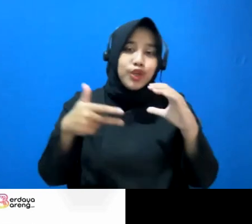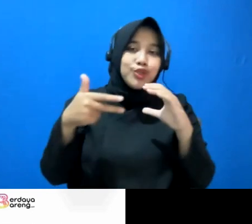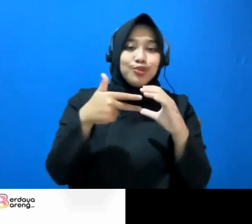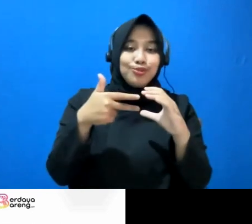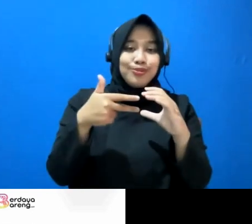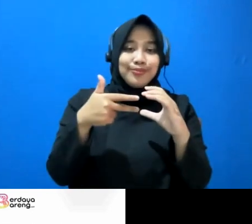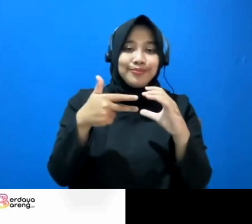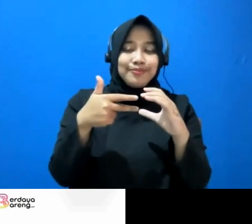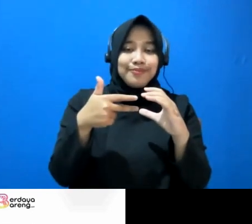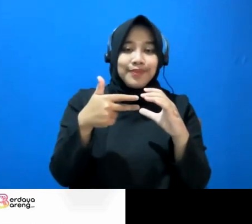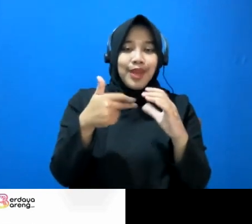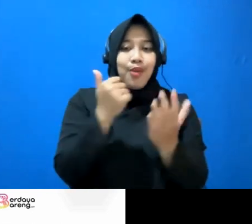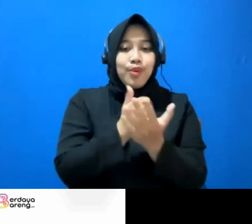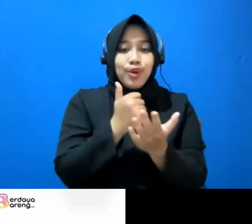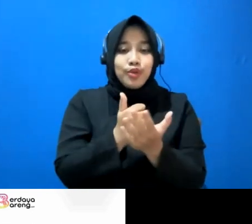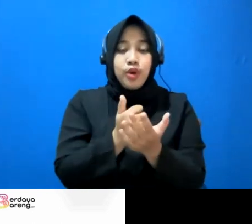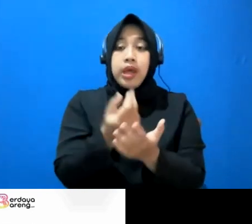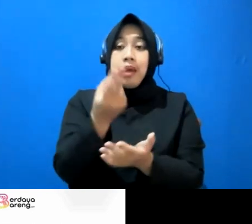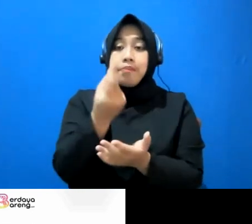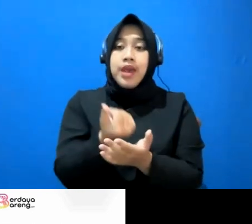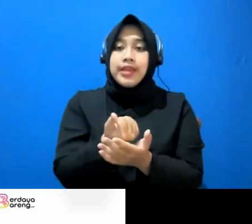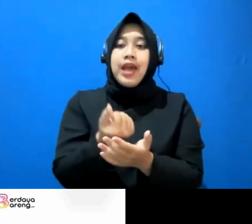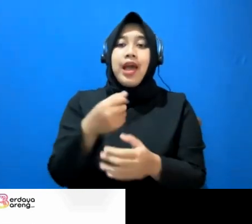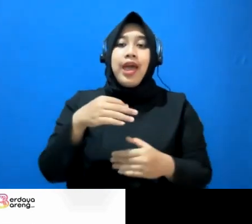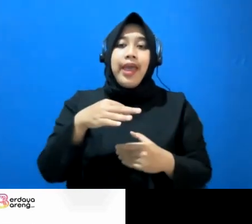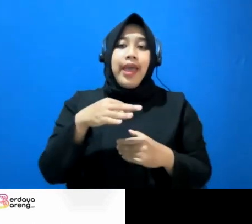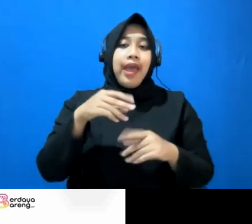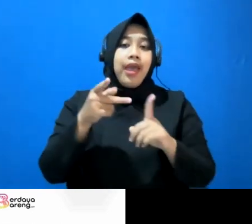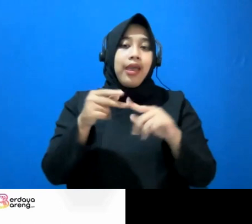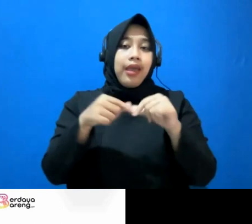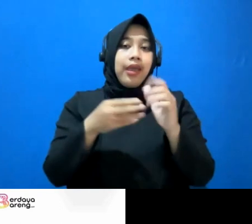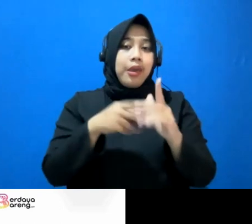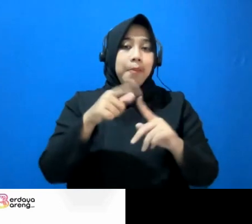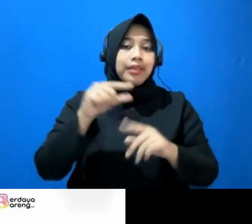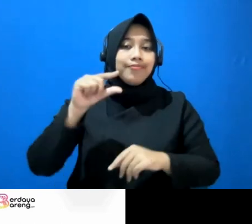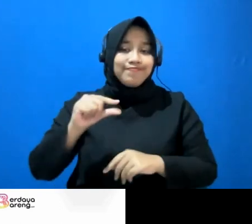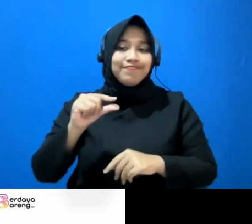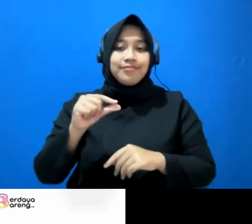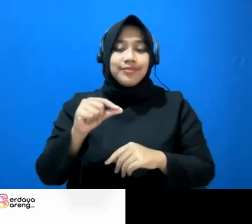-meeting dan itu sangat hemat biaya dan hemat waktu bisa telekonferensi.